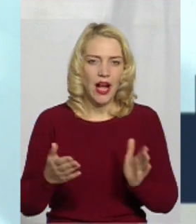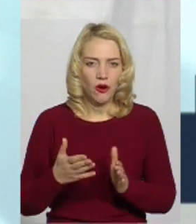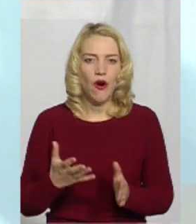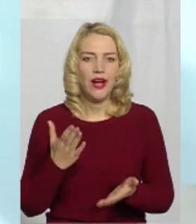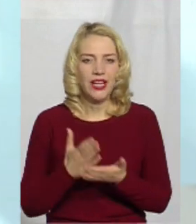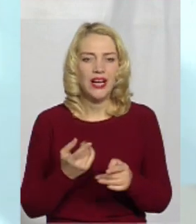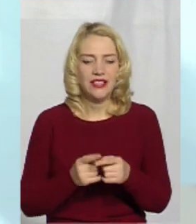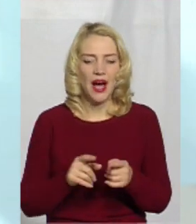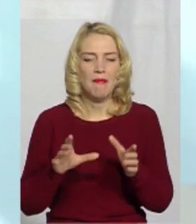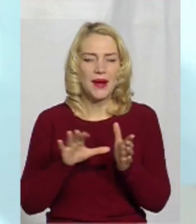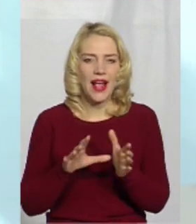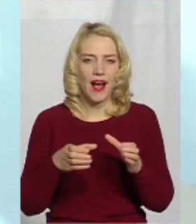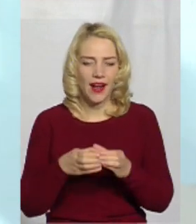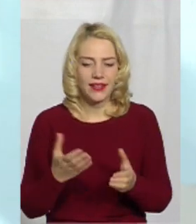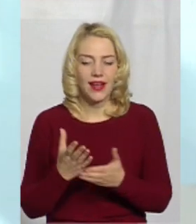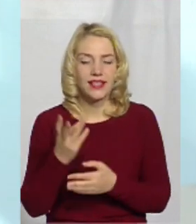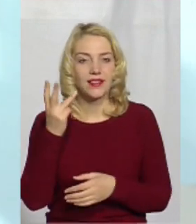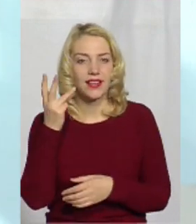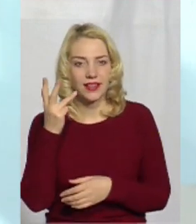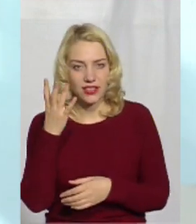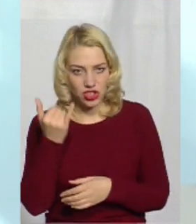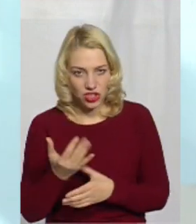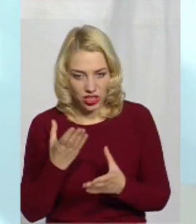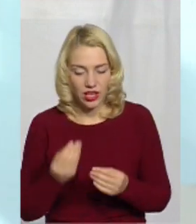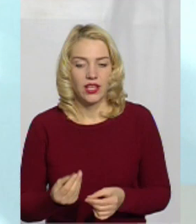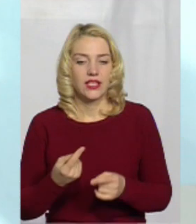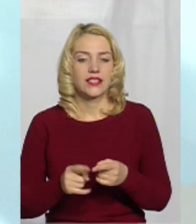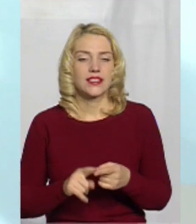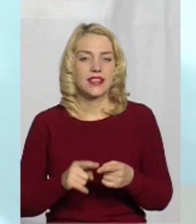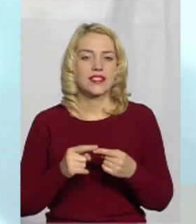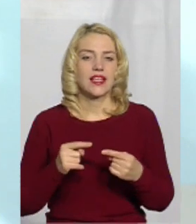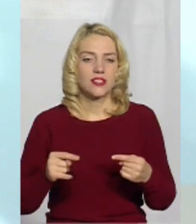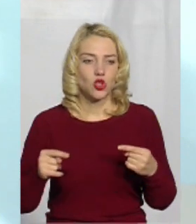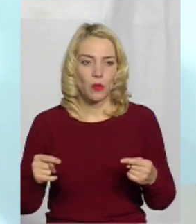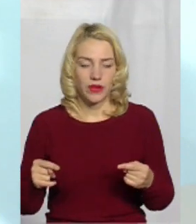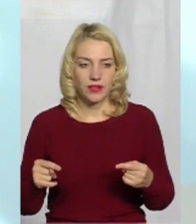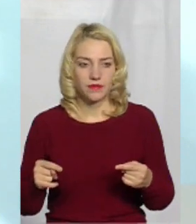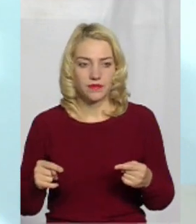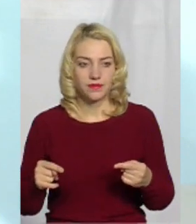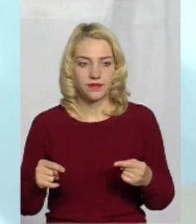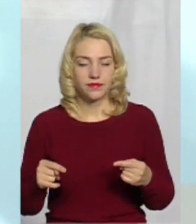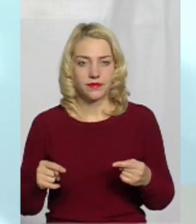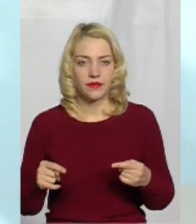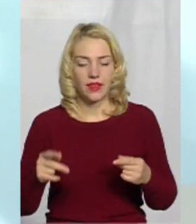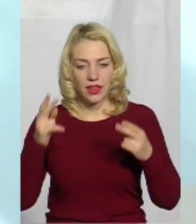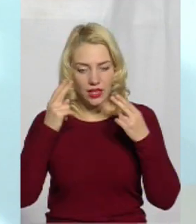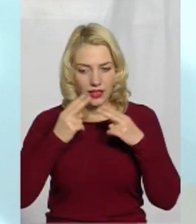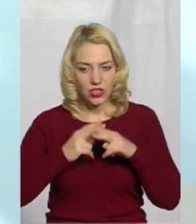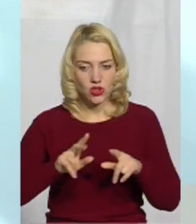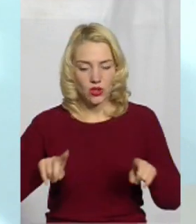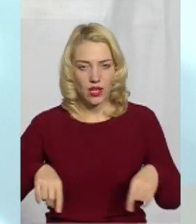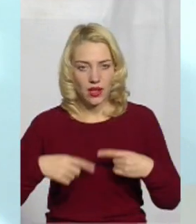І ще є третій пункт, який я не виділив, але це засоби, так звані засоби технічної